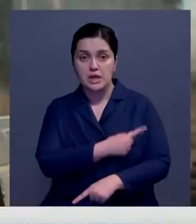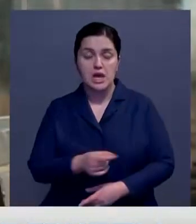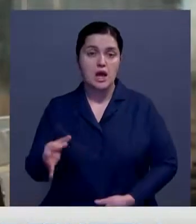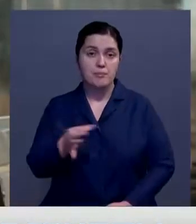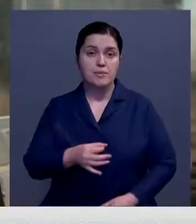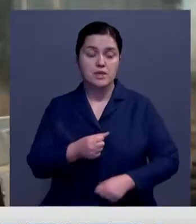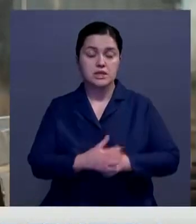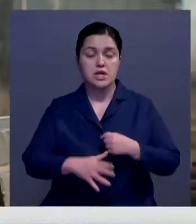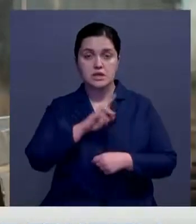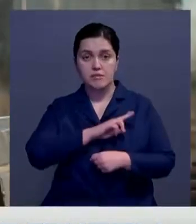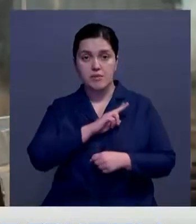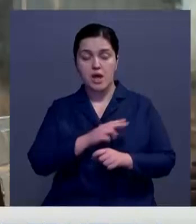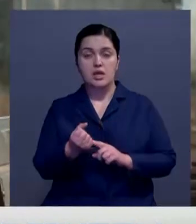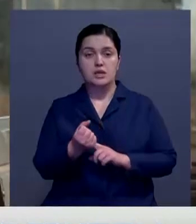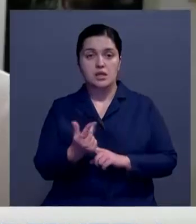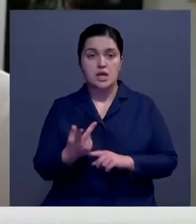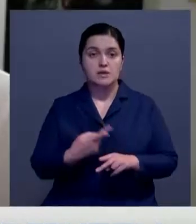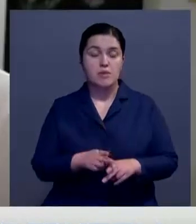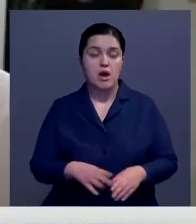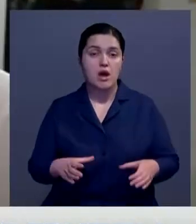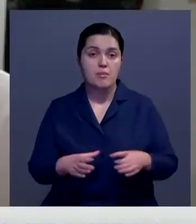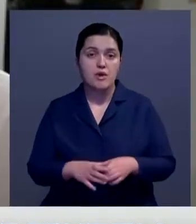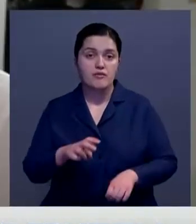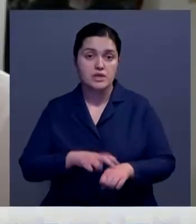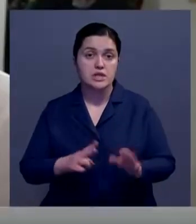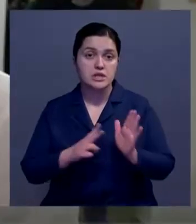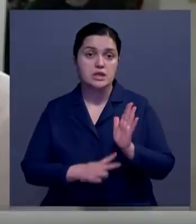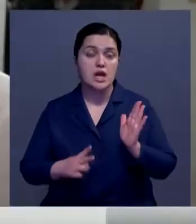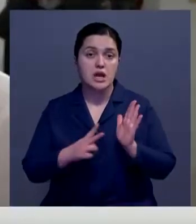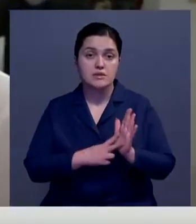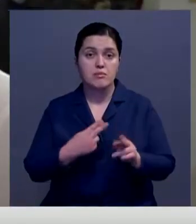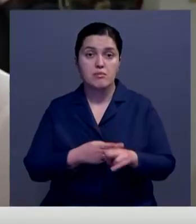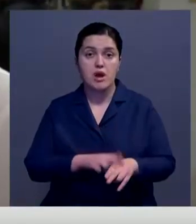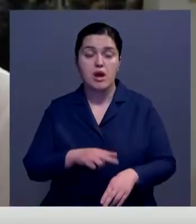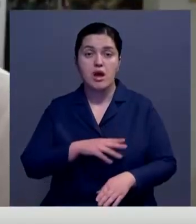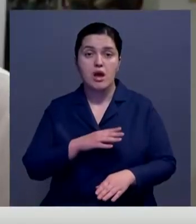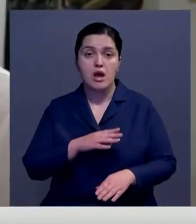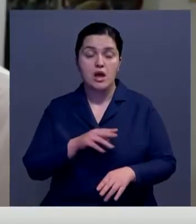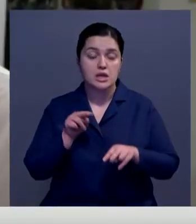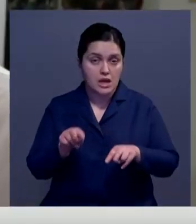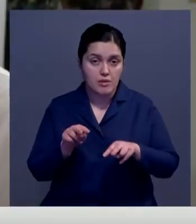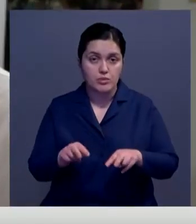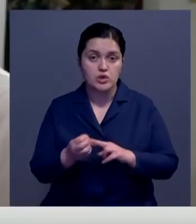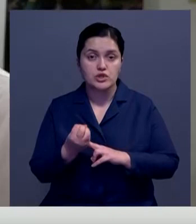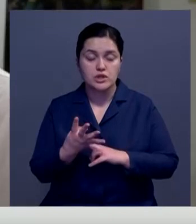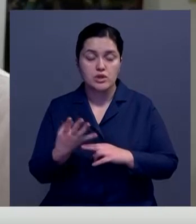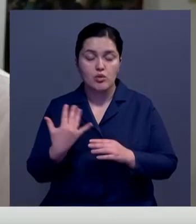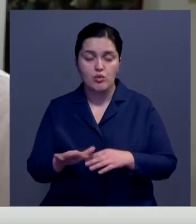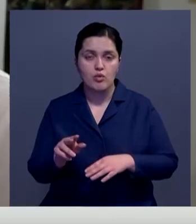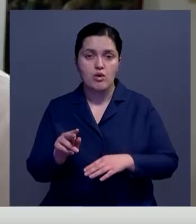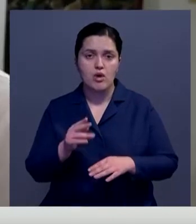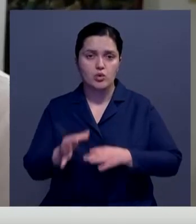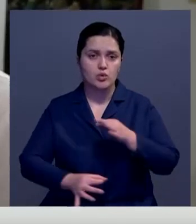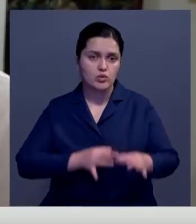заработали 13 мобильных бригад врачей. 77 пациентов находятся под наблюдением, 14 из них госпитализированы в